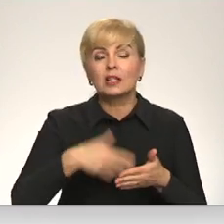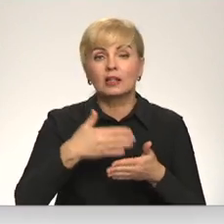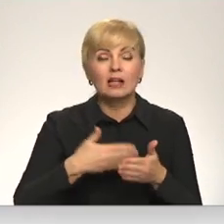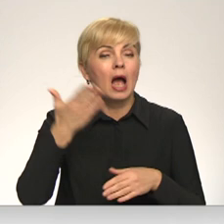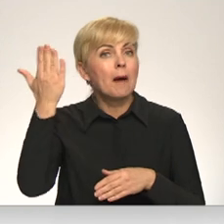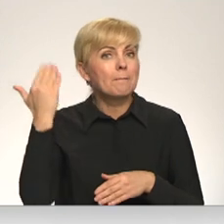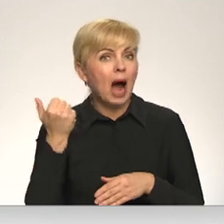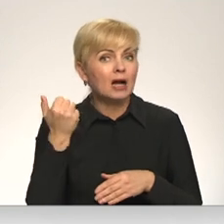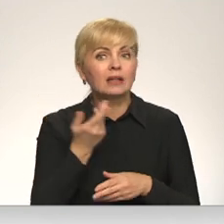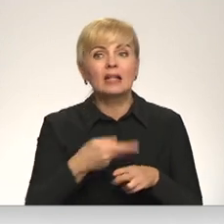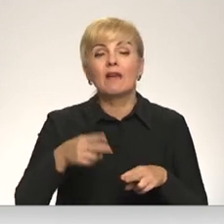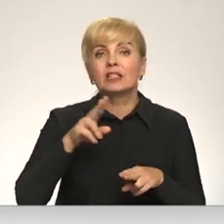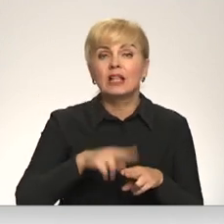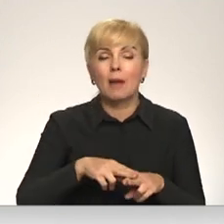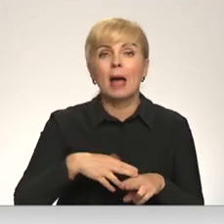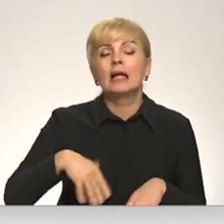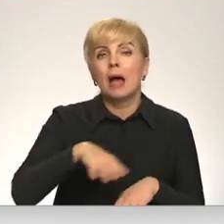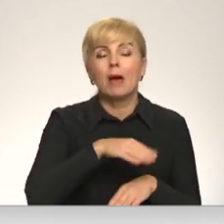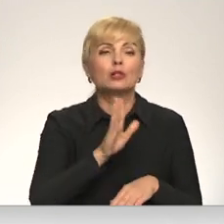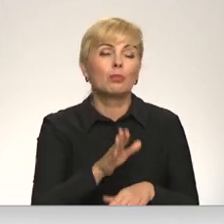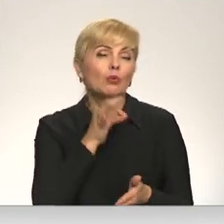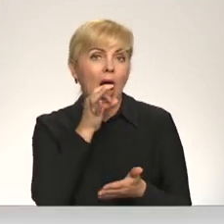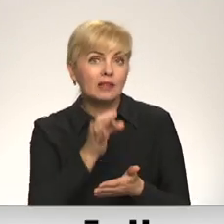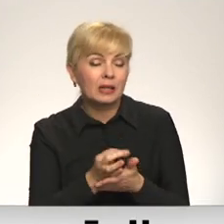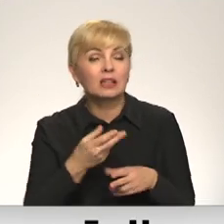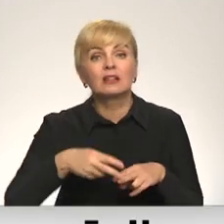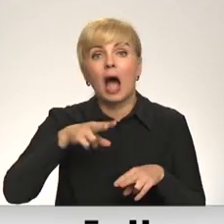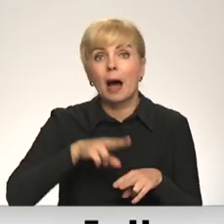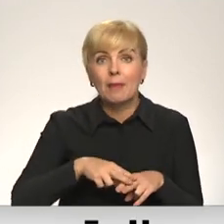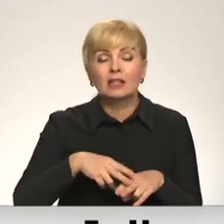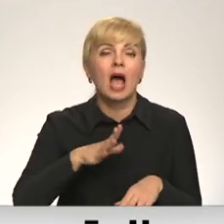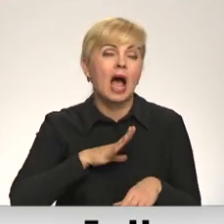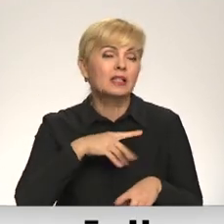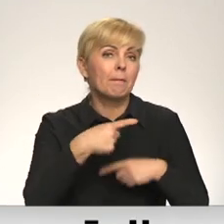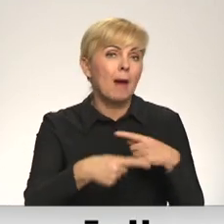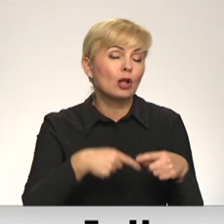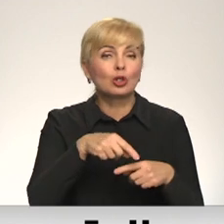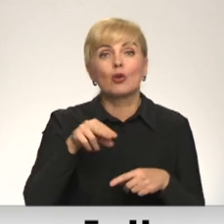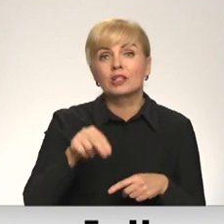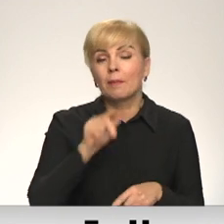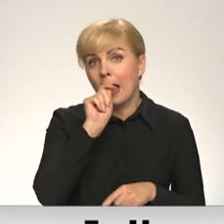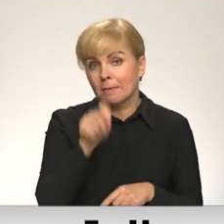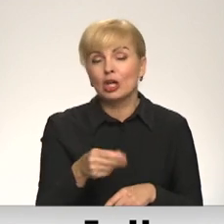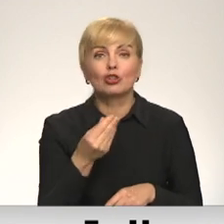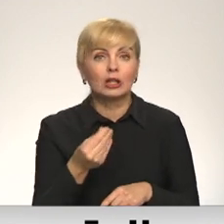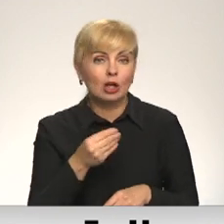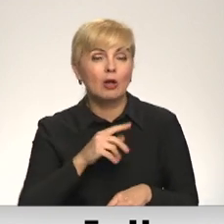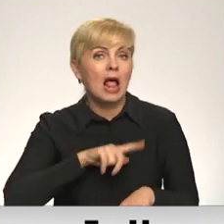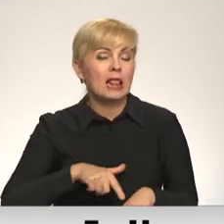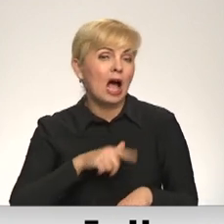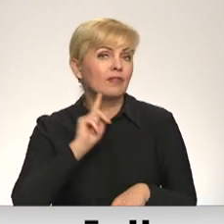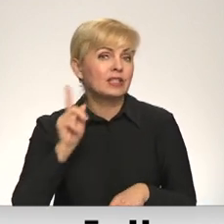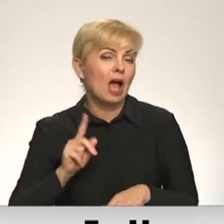pagātni un nevis tāpēc, ka mēs būtu par to atbildīgi, bet tāpēc, ka mēs esam mantojuši šo zemi. Piešķirtos līdzekus Latvijas ebreja